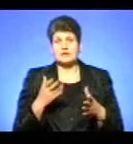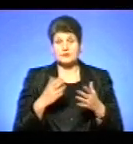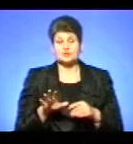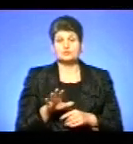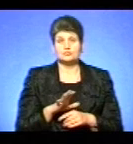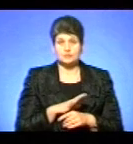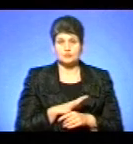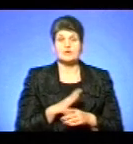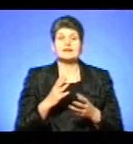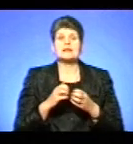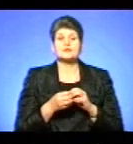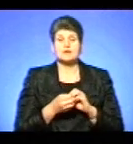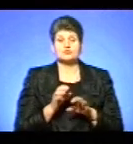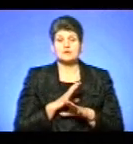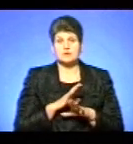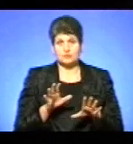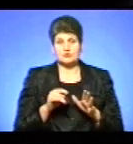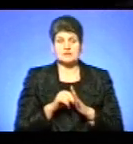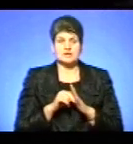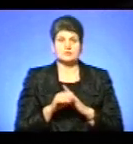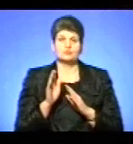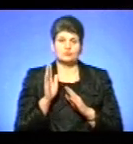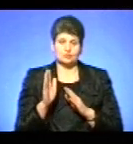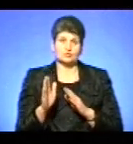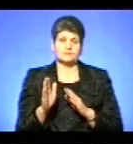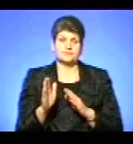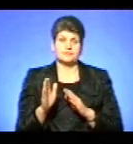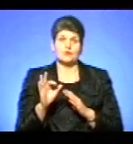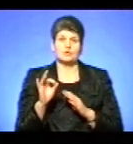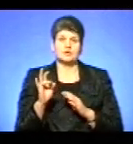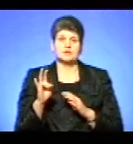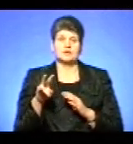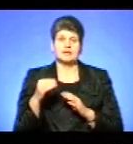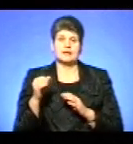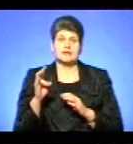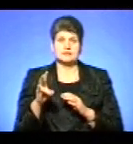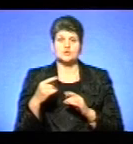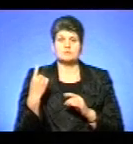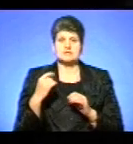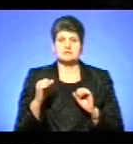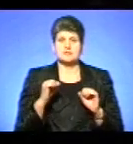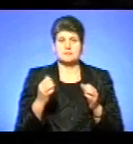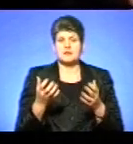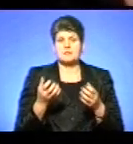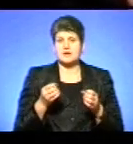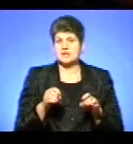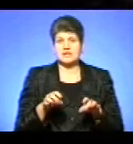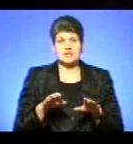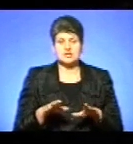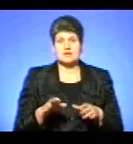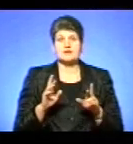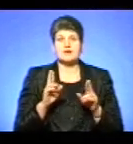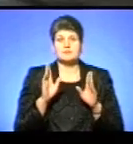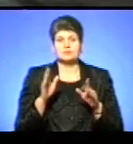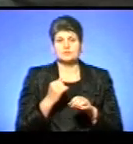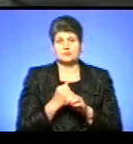відбулося, який результат? Якщо не відбулося, ми будемо тоді в онлайні з обласними керівниками приймати якісь рішення, як ми будемо